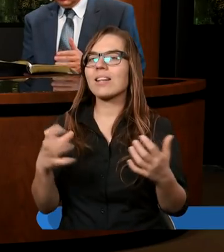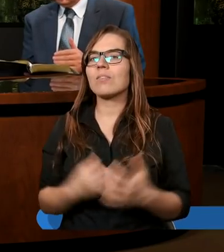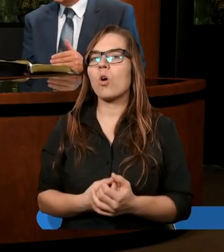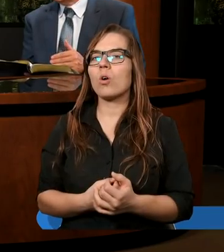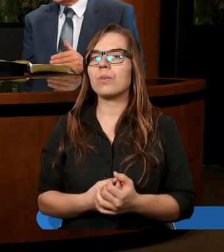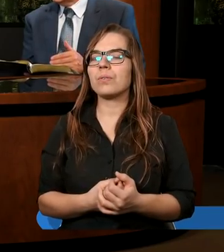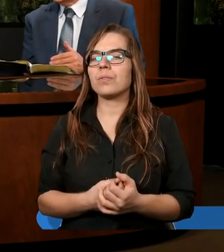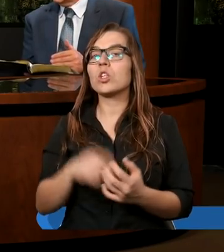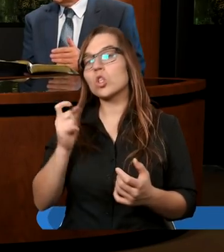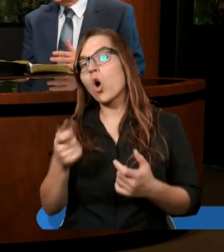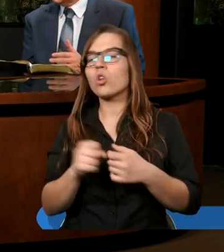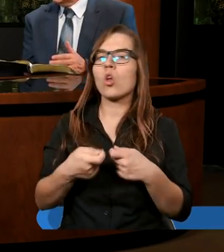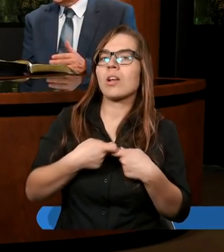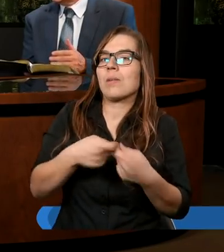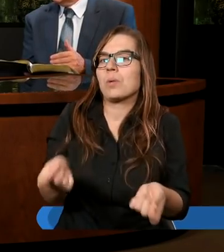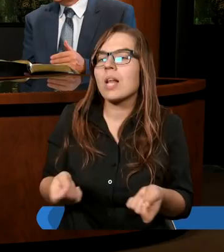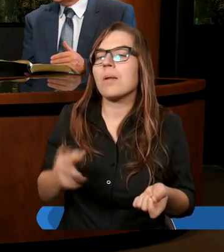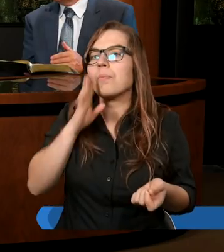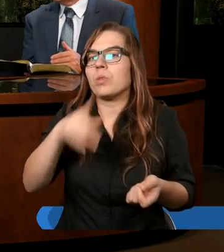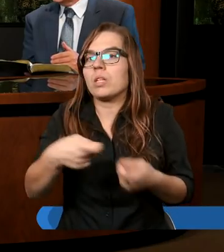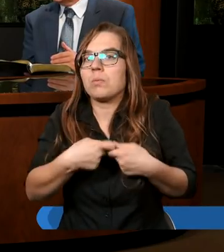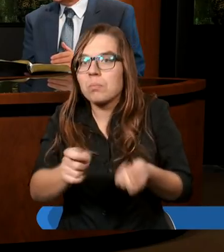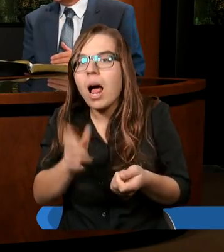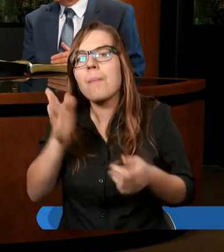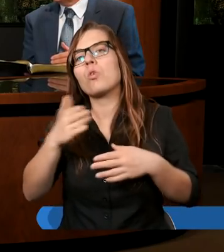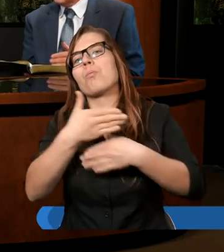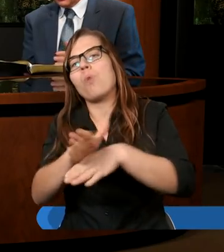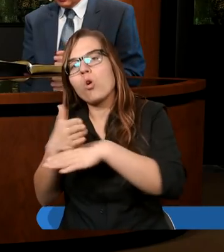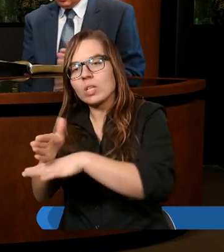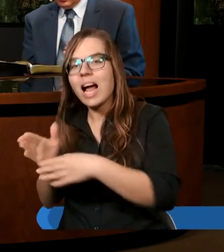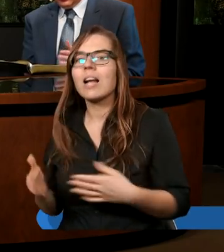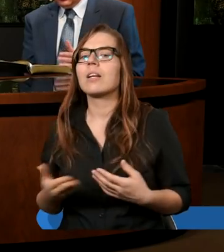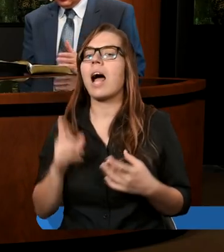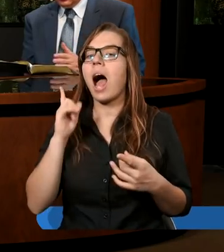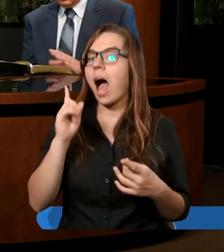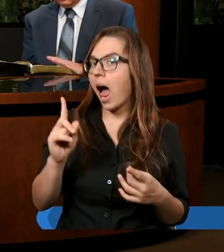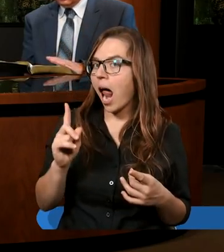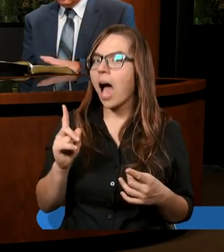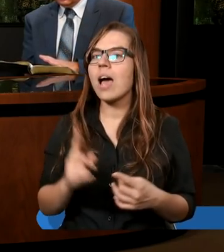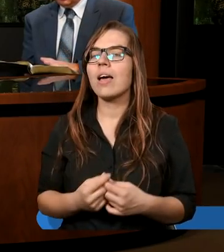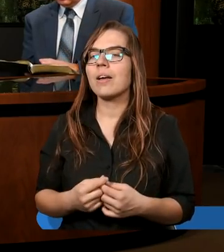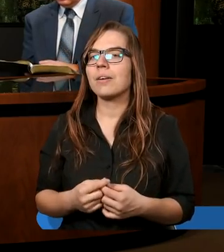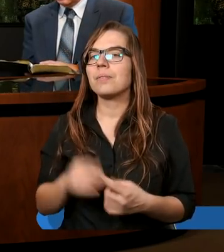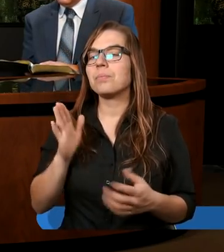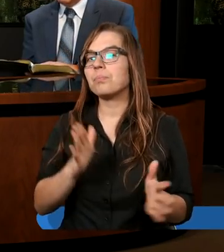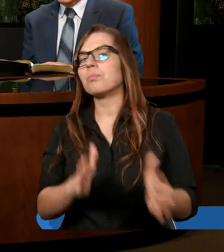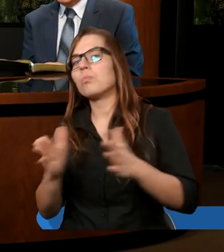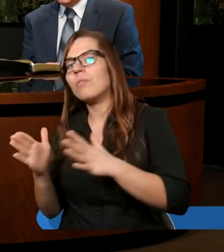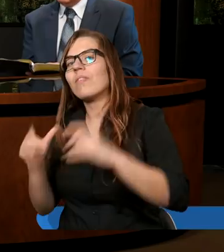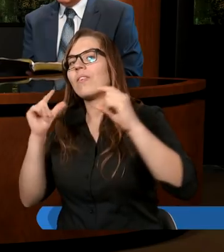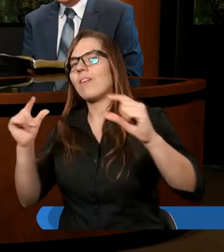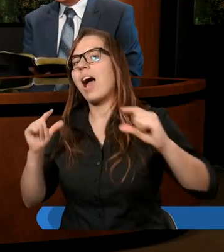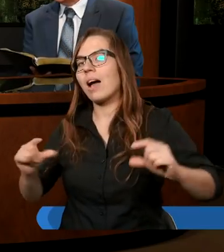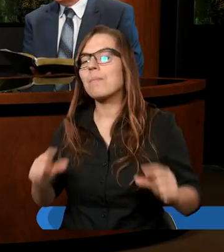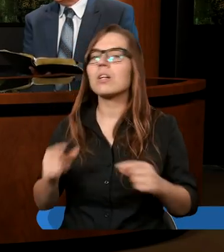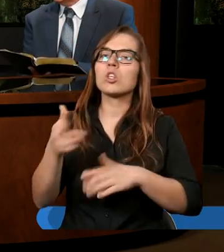coś do sprzedania, aby sprzedać i aby się tym podzielić. Ale późniejsze fragmenty